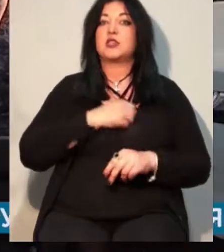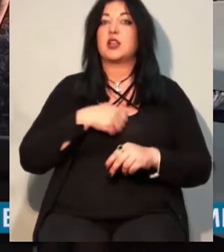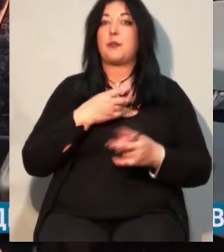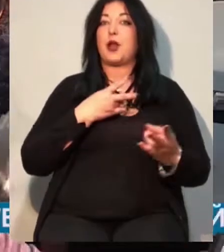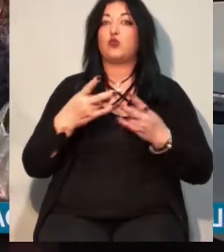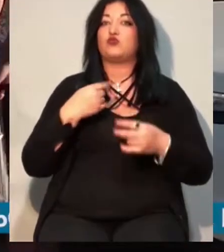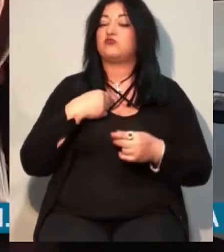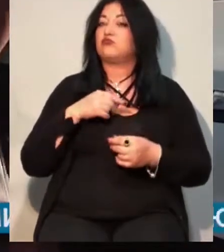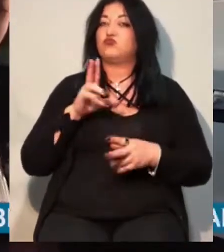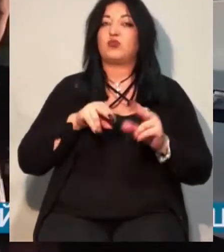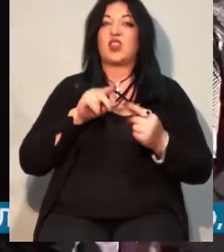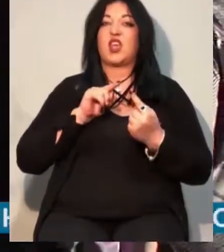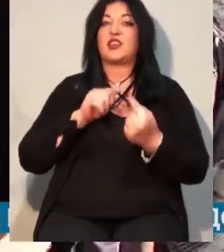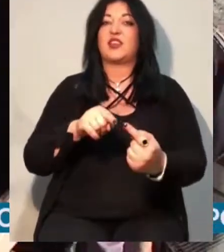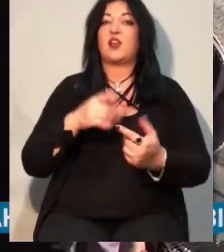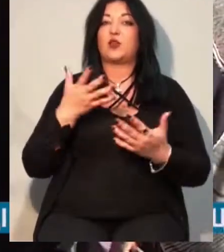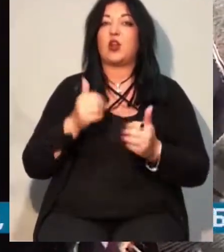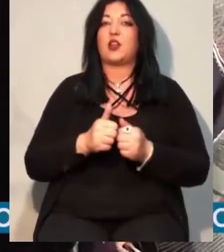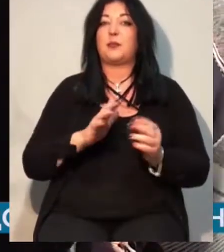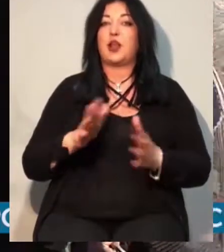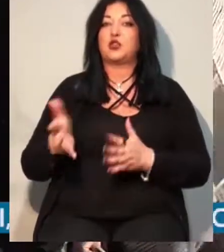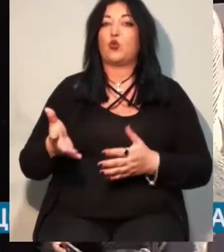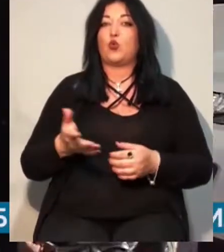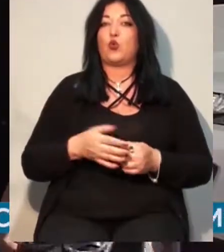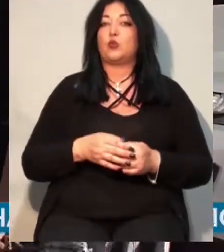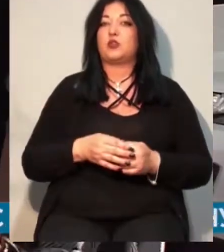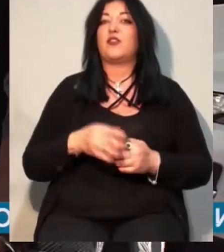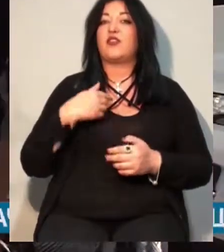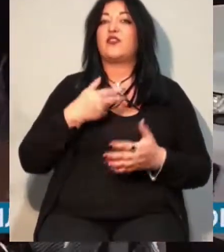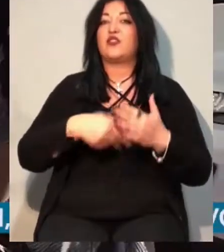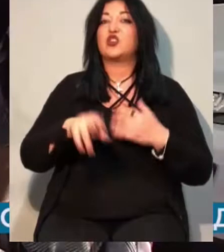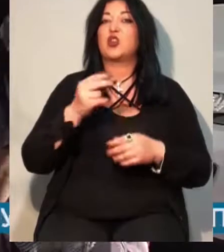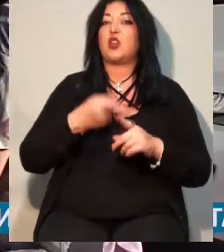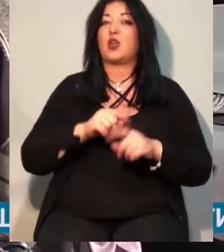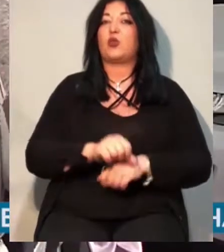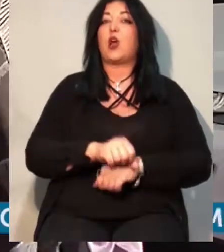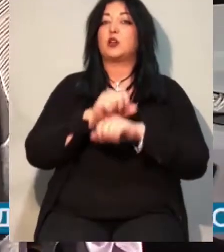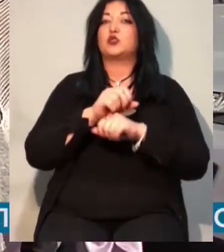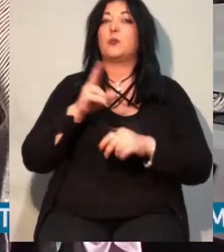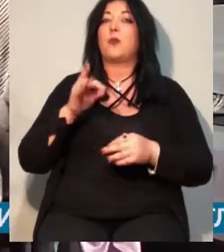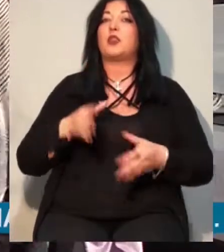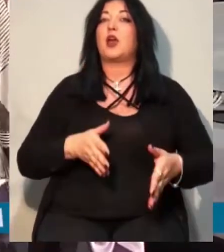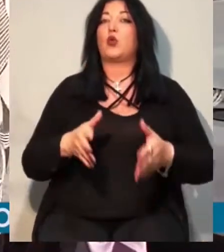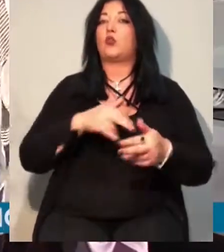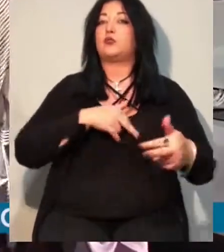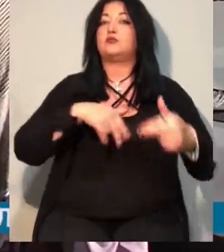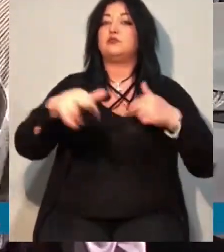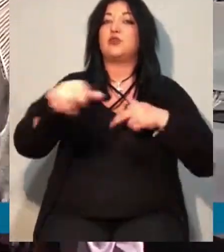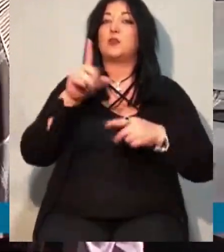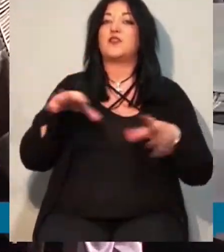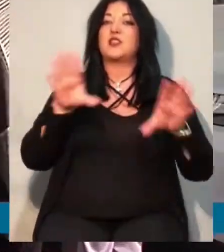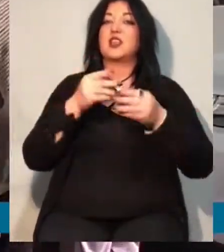яка рядом відбувається. Ми вийшли на цю акцію по дорогі, щоб всі нас побачили,